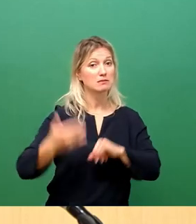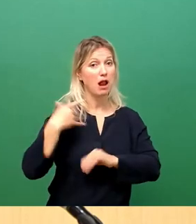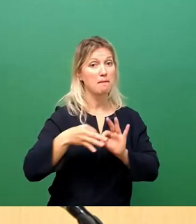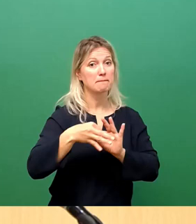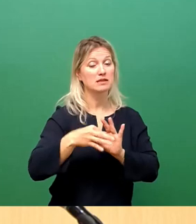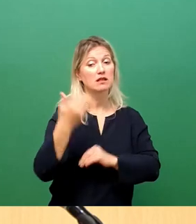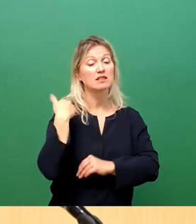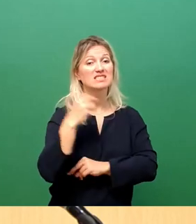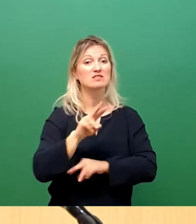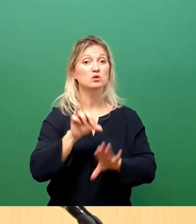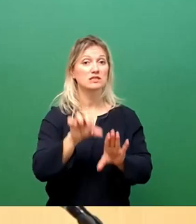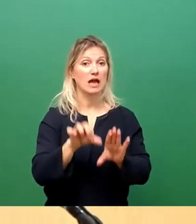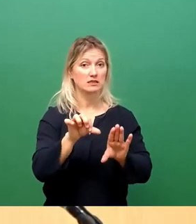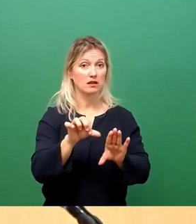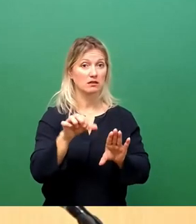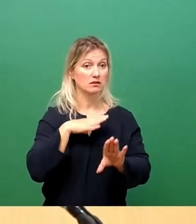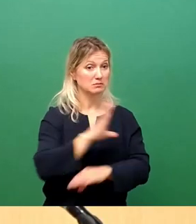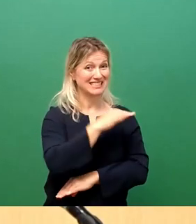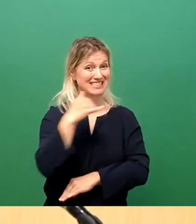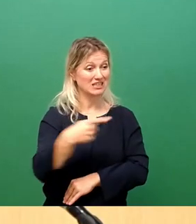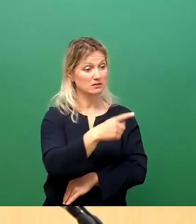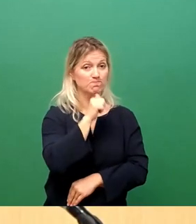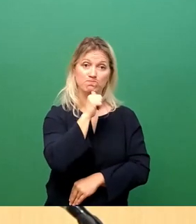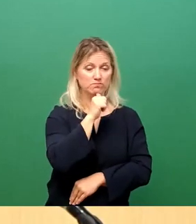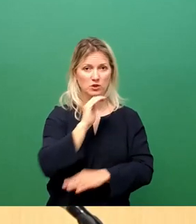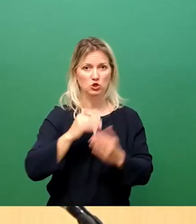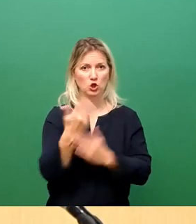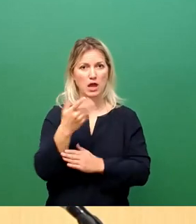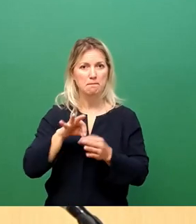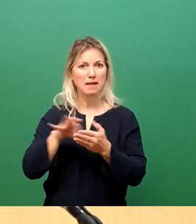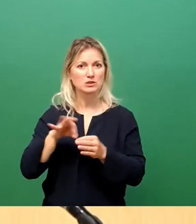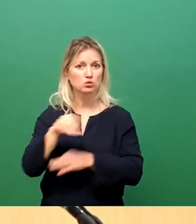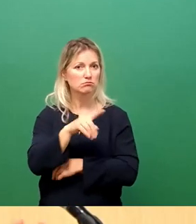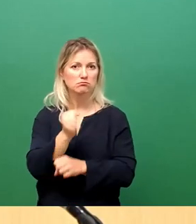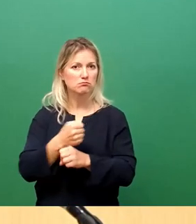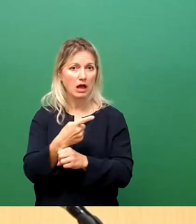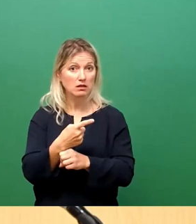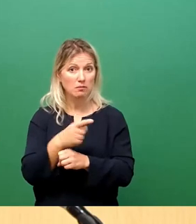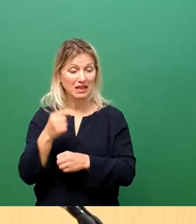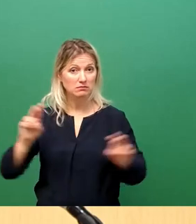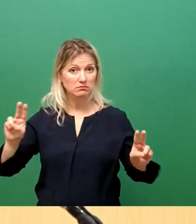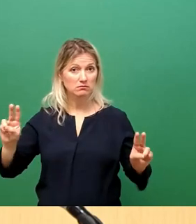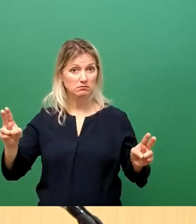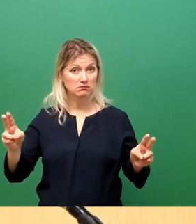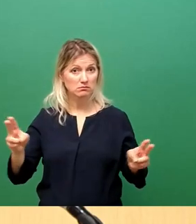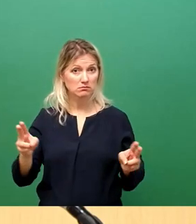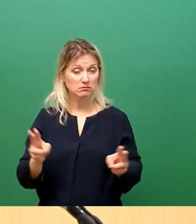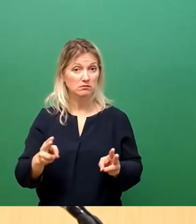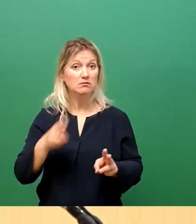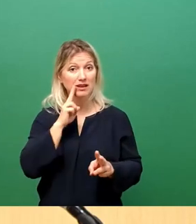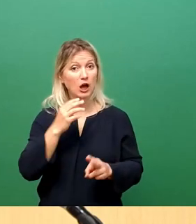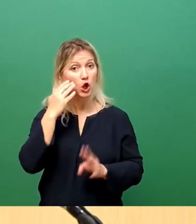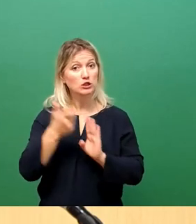Herr Kühn, weigert sich beharrlich, eine neue Messung durchzuführen. Aber ich sage Ihnen, es fahren nur noch ungefähr 12.000 Autos auf der Königsbrücke.